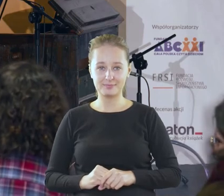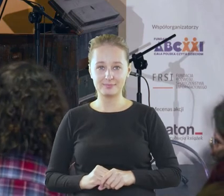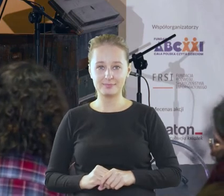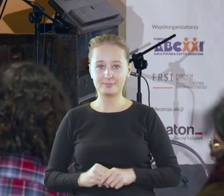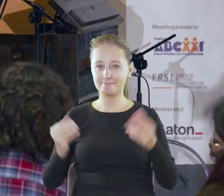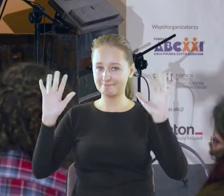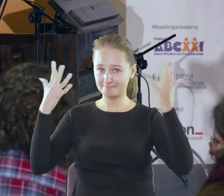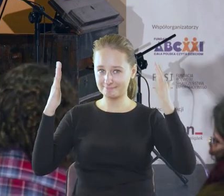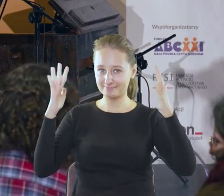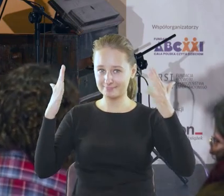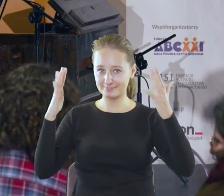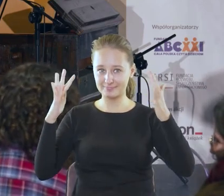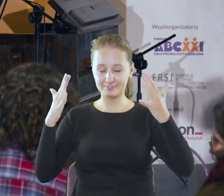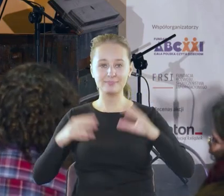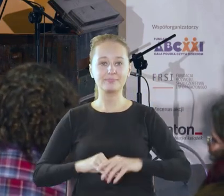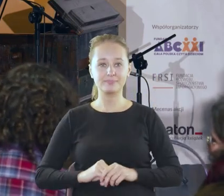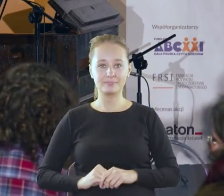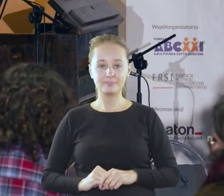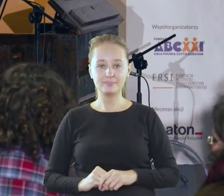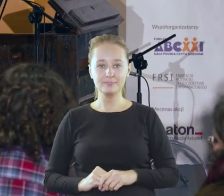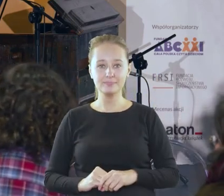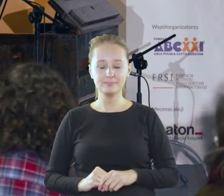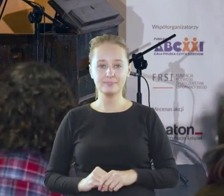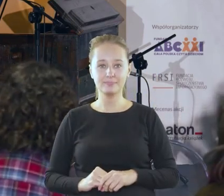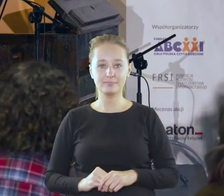z do